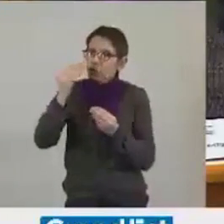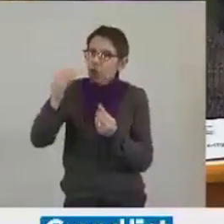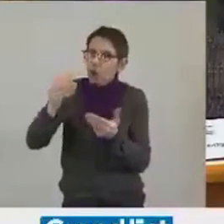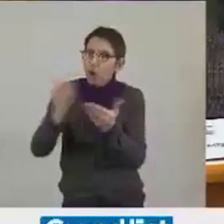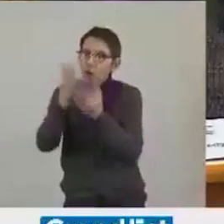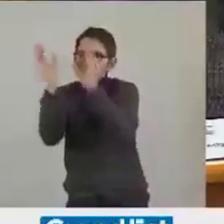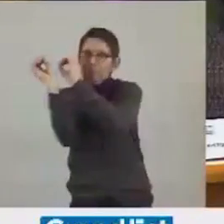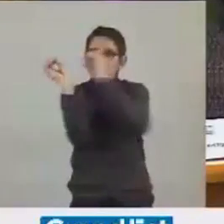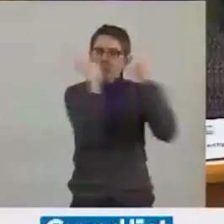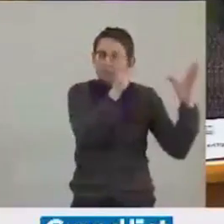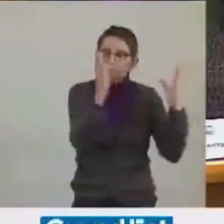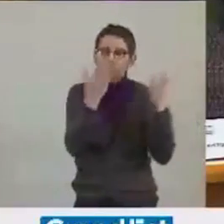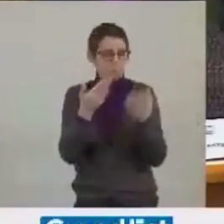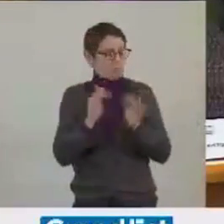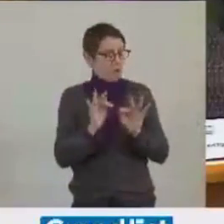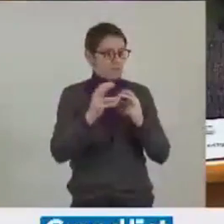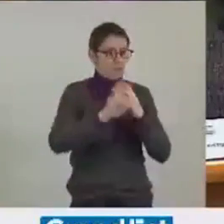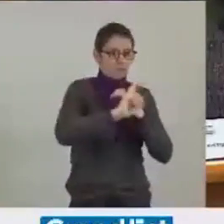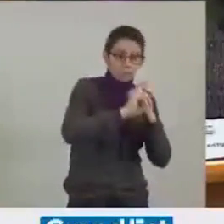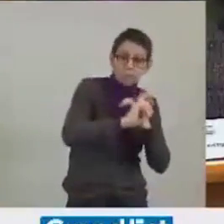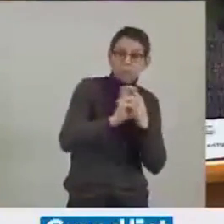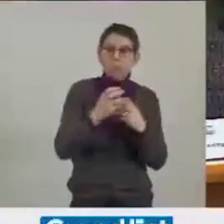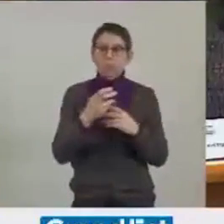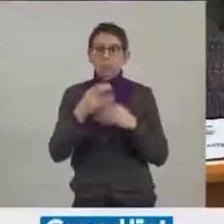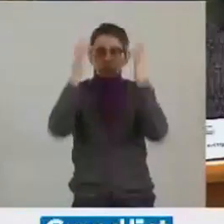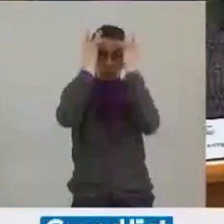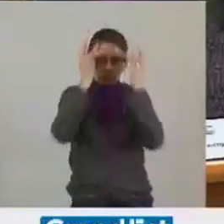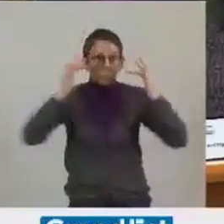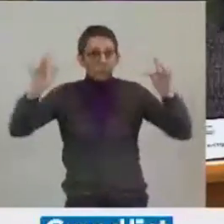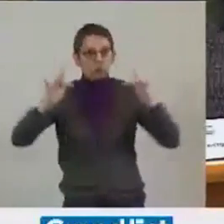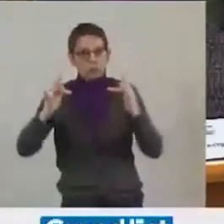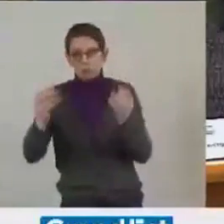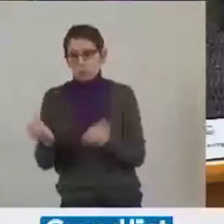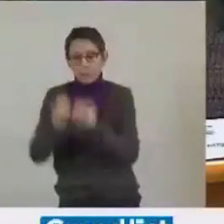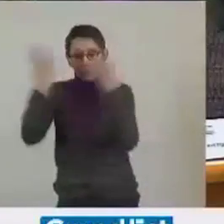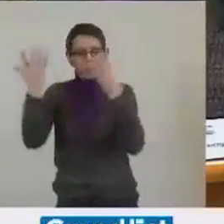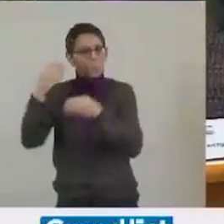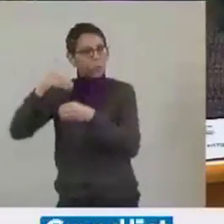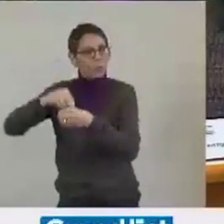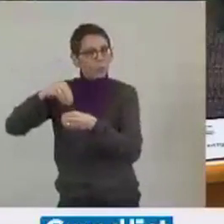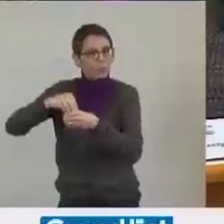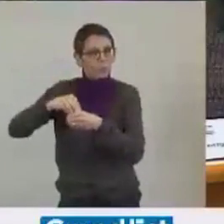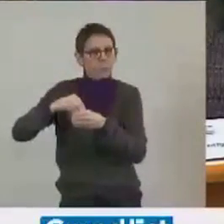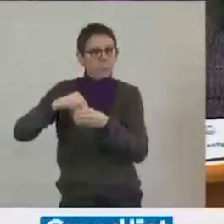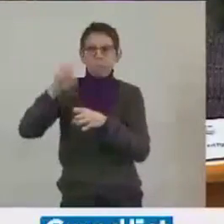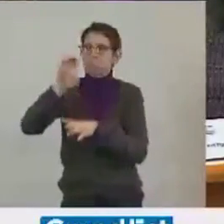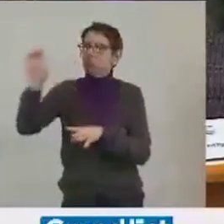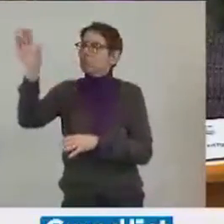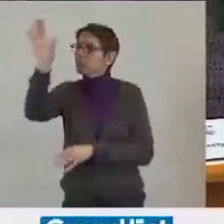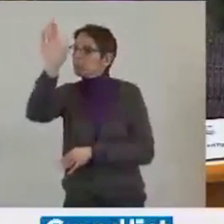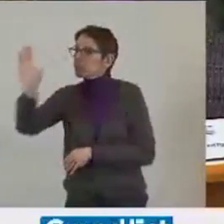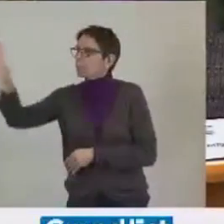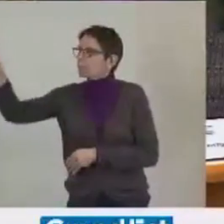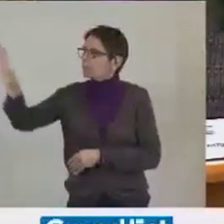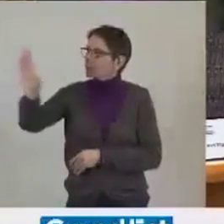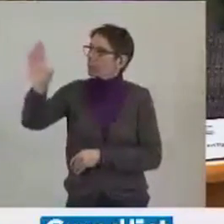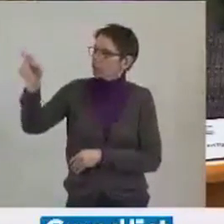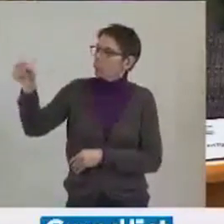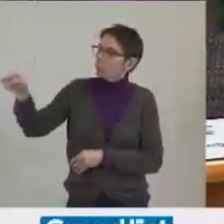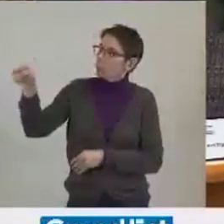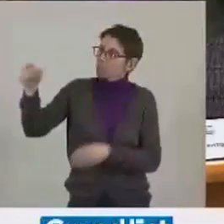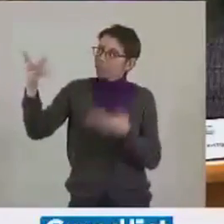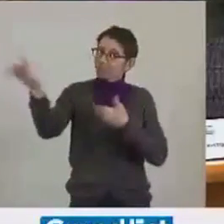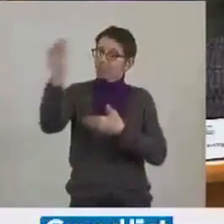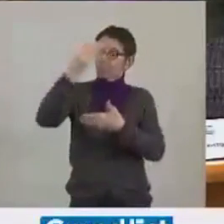numérique, du développement économique ou de la culture, par exemple. La région Grand Est est désormais, et fait désormais partie